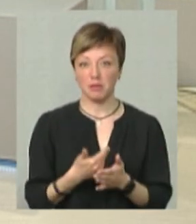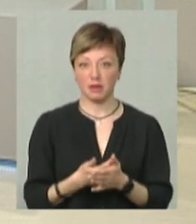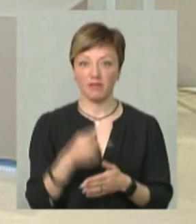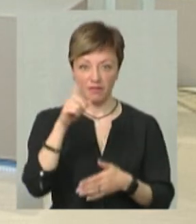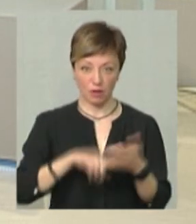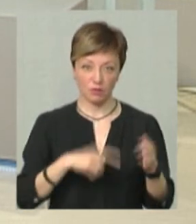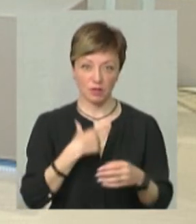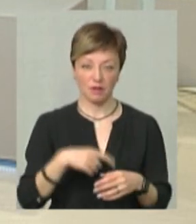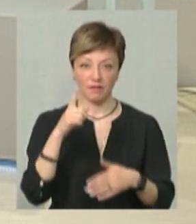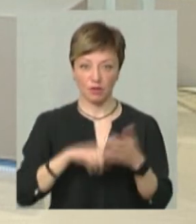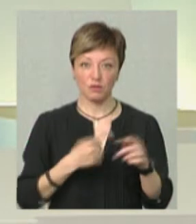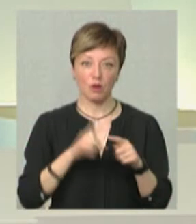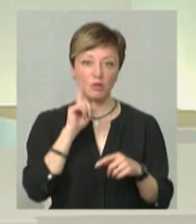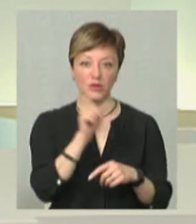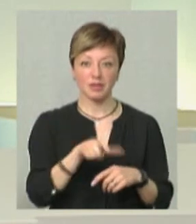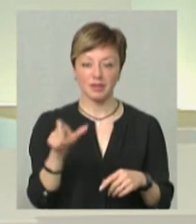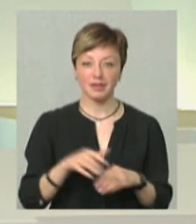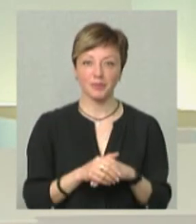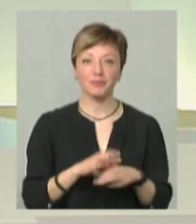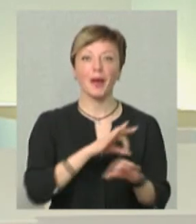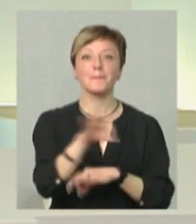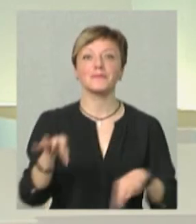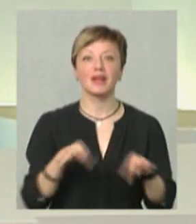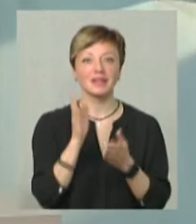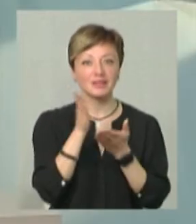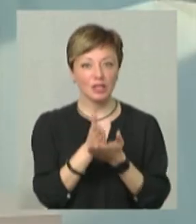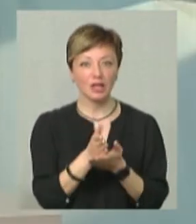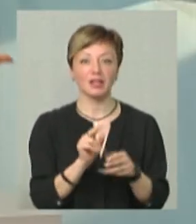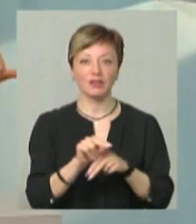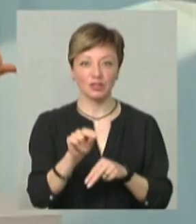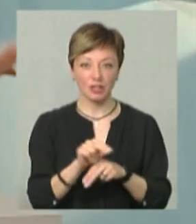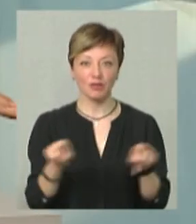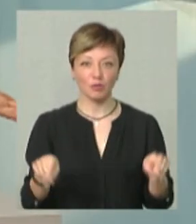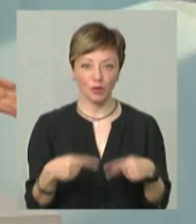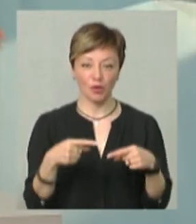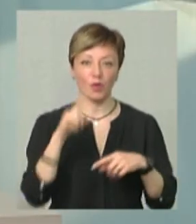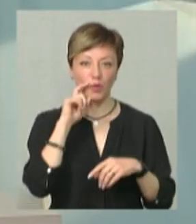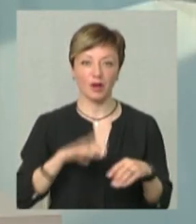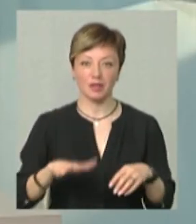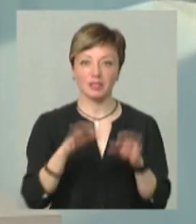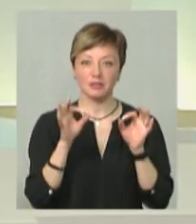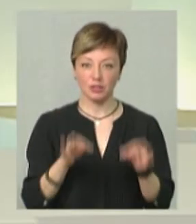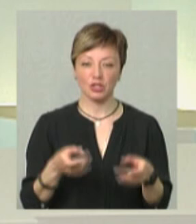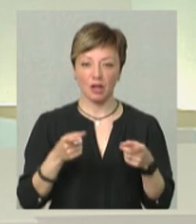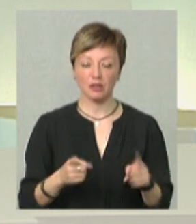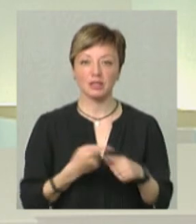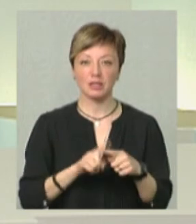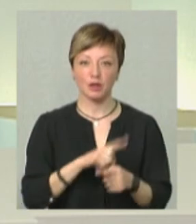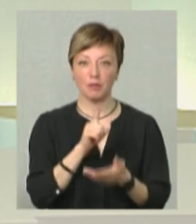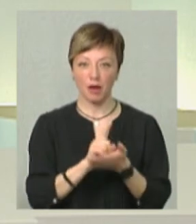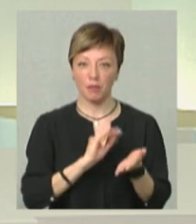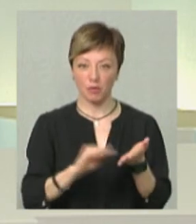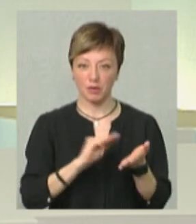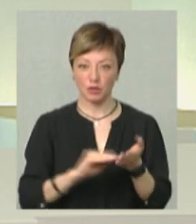наприклад, вірю в себе, я вірю в цих молодих людей. націлений навчити для відбудови України. Правильно, звичайно, звичайно. Тобто це має